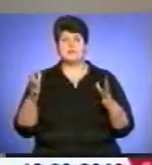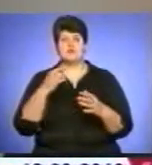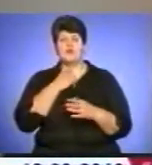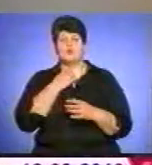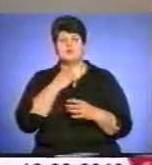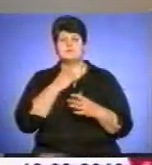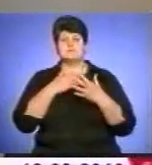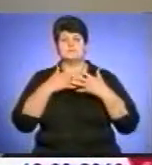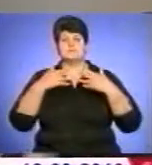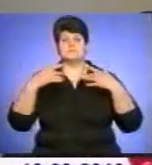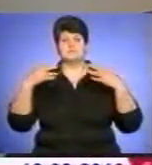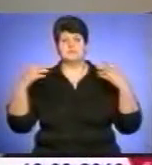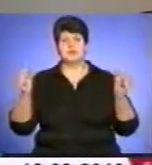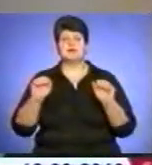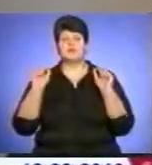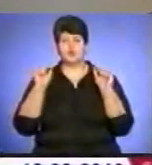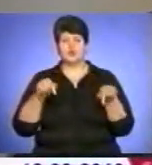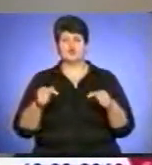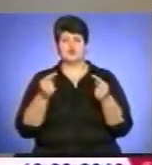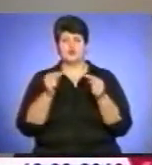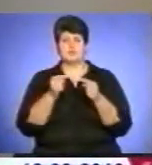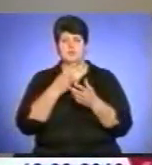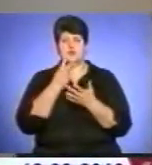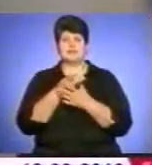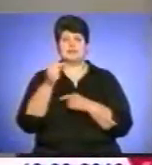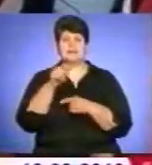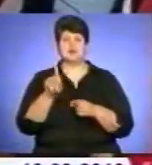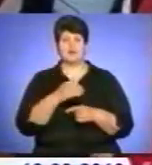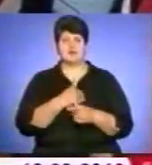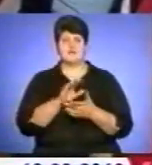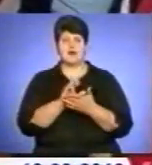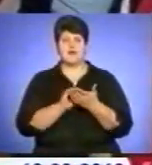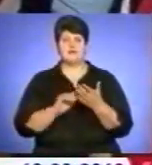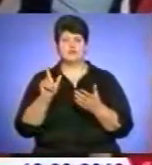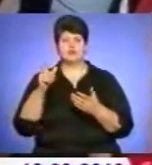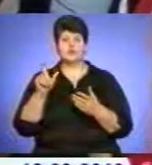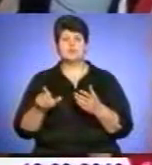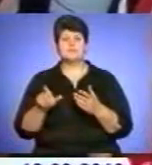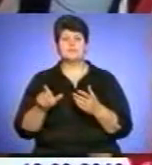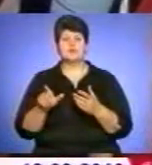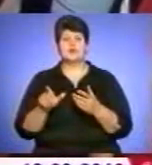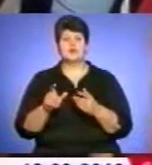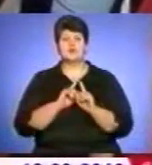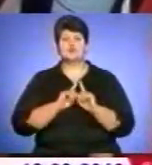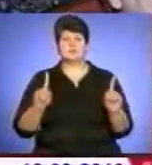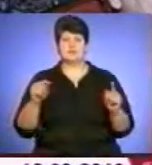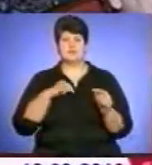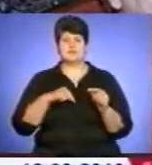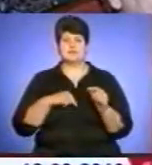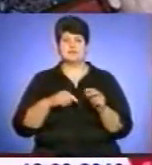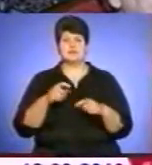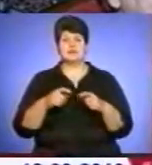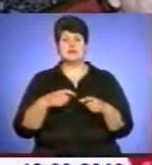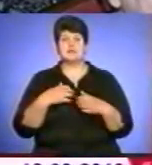палітри, барви, яка би точно відобразила те, що хотів автор. З особливим настроєм на концерт поспішала делегація із 17